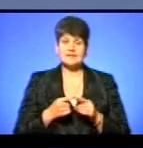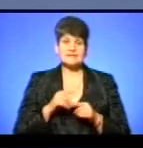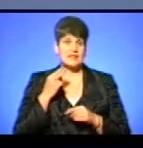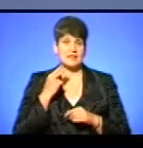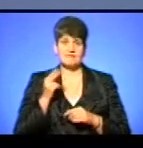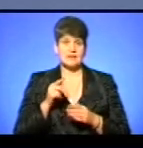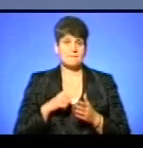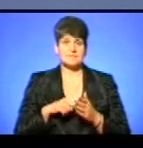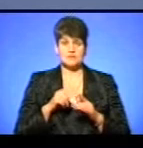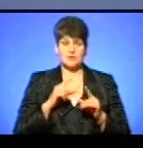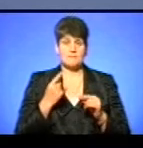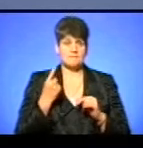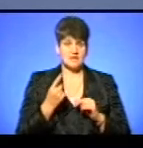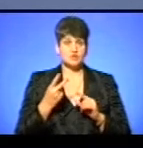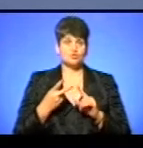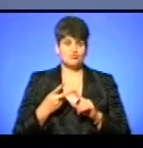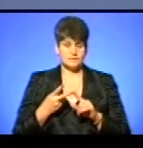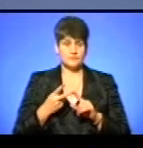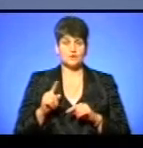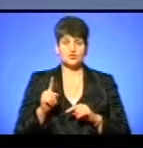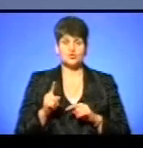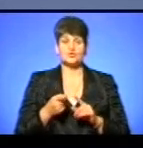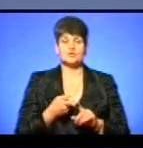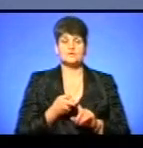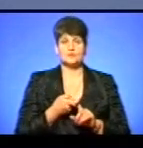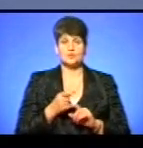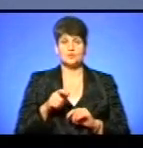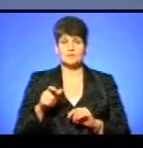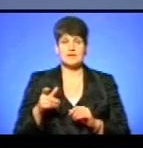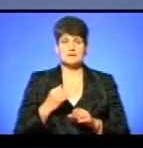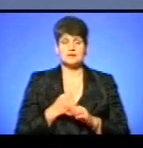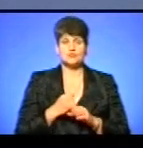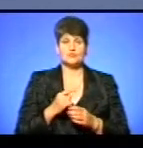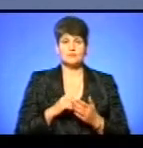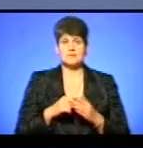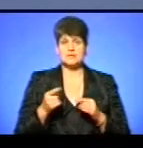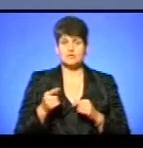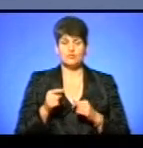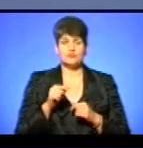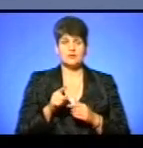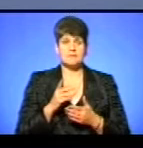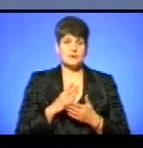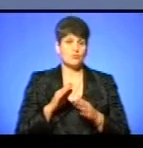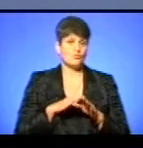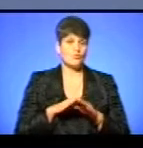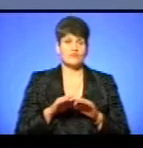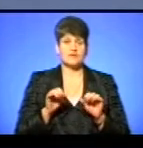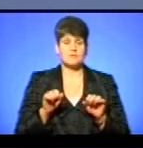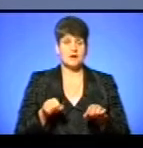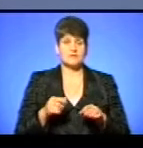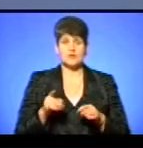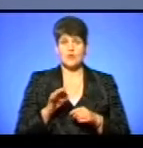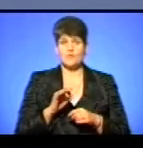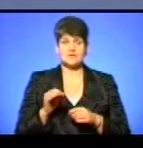міської ради. Це перше. Другое. Що стосується тих людей, які працюють в місті Тернополі, то вони мають повне право, ті, які